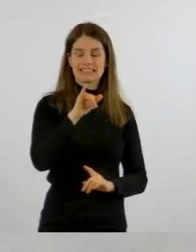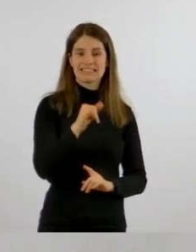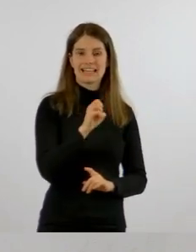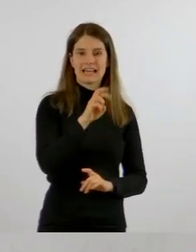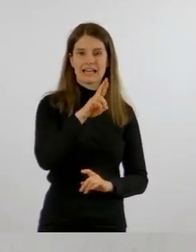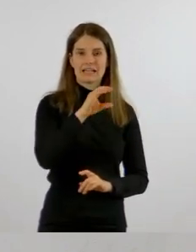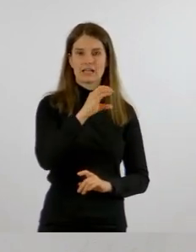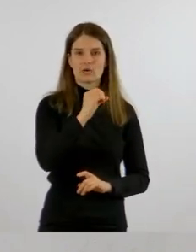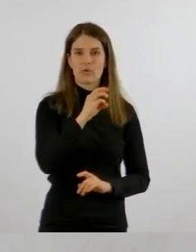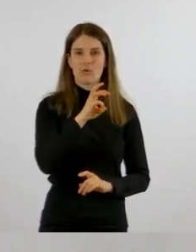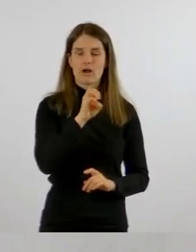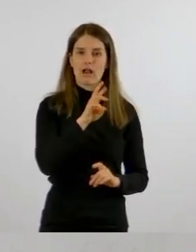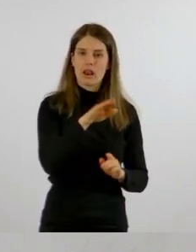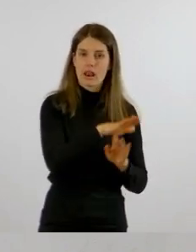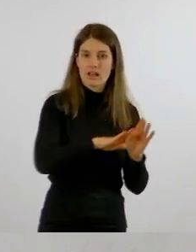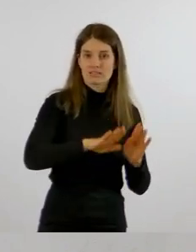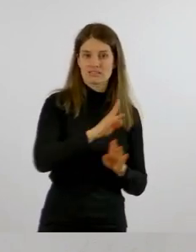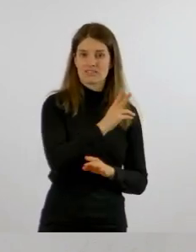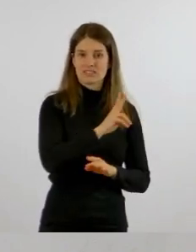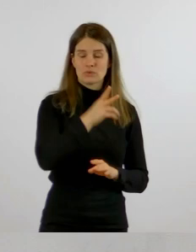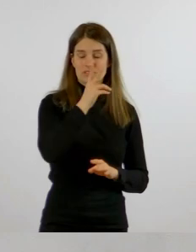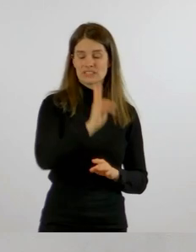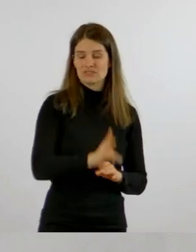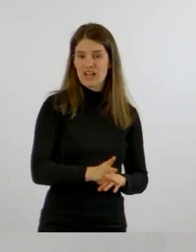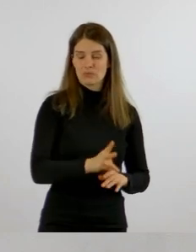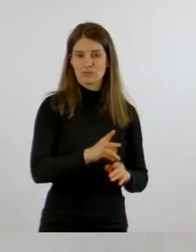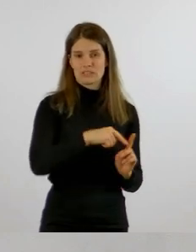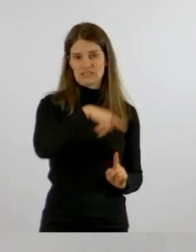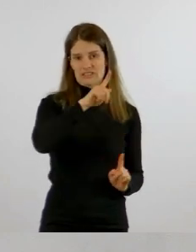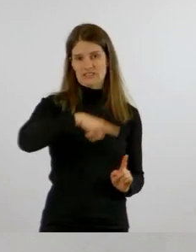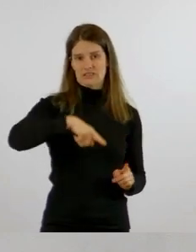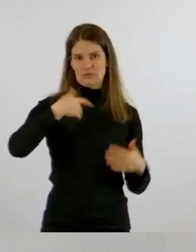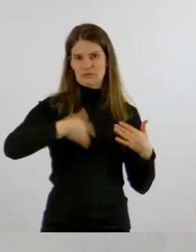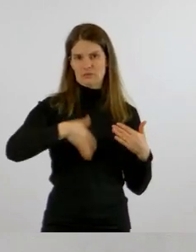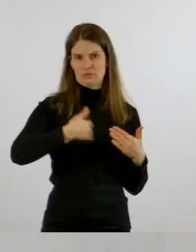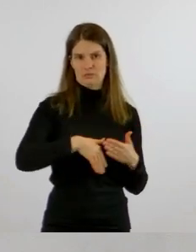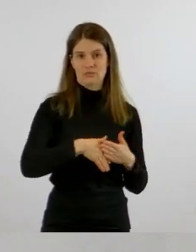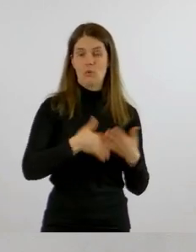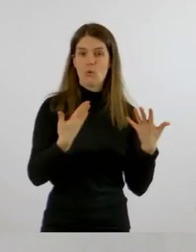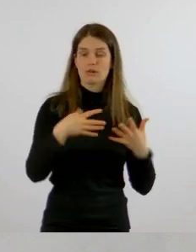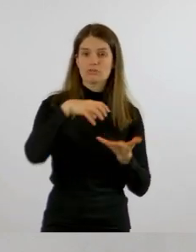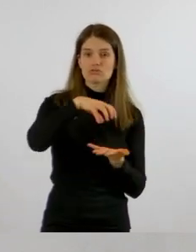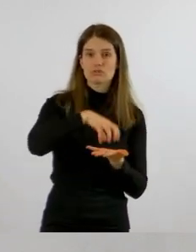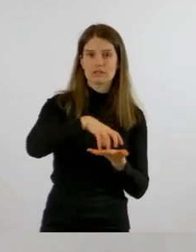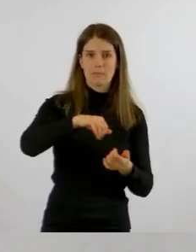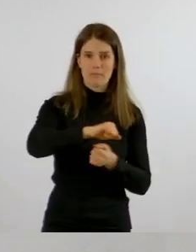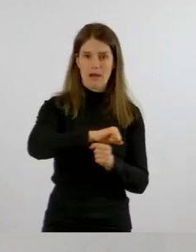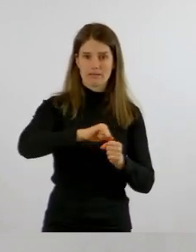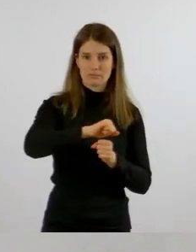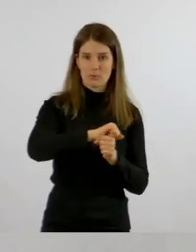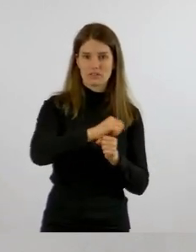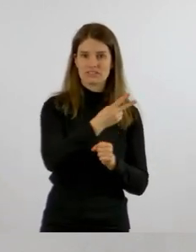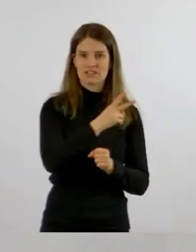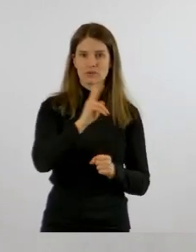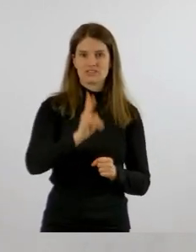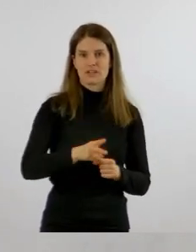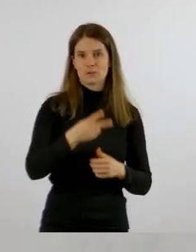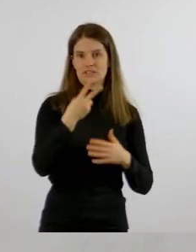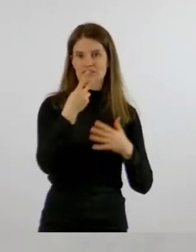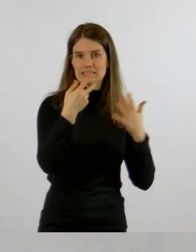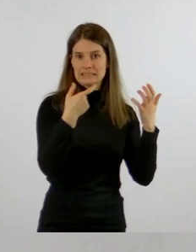.212 und in der Stadt Magdeburg mit 2.272